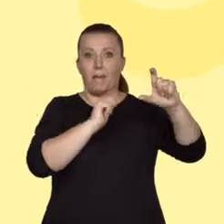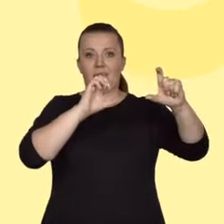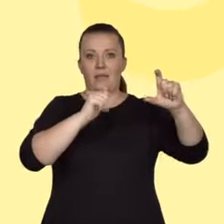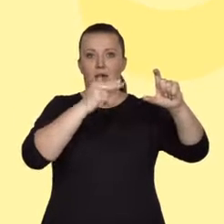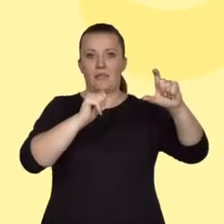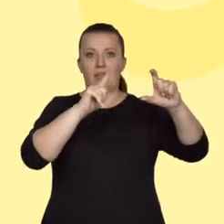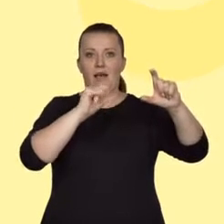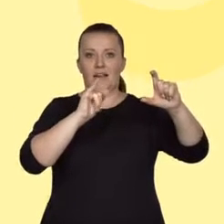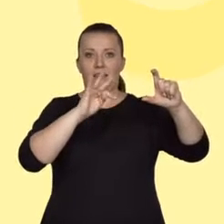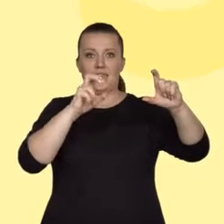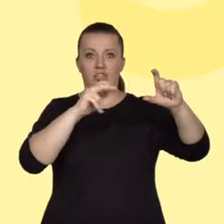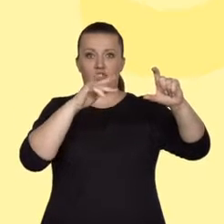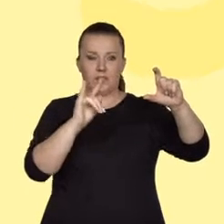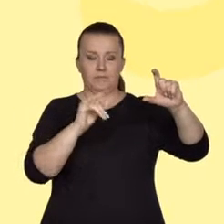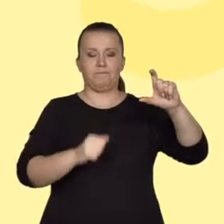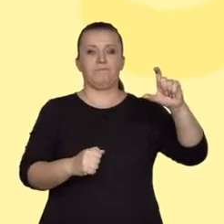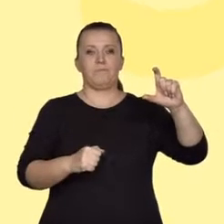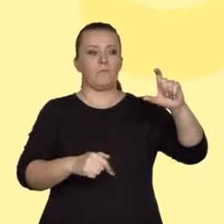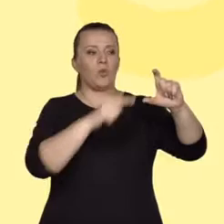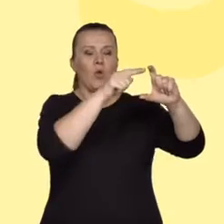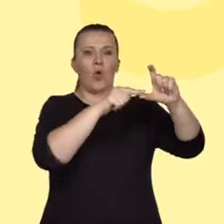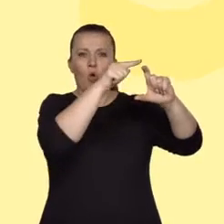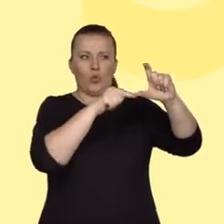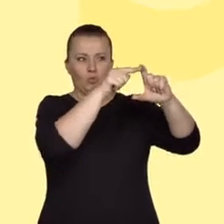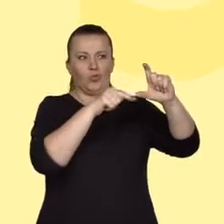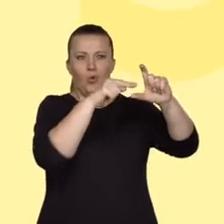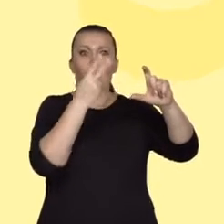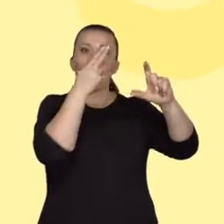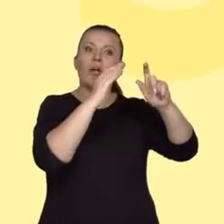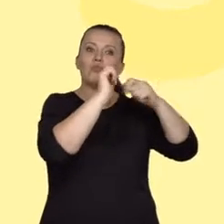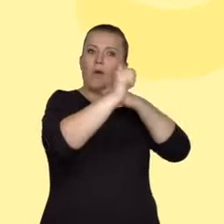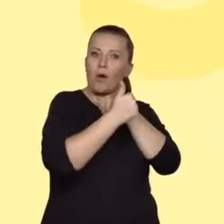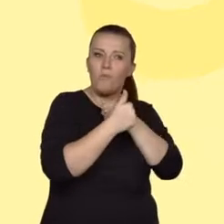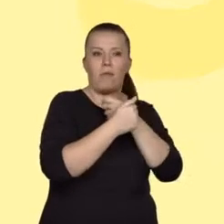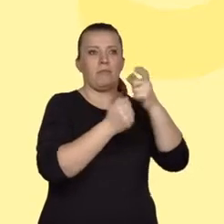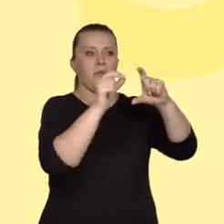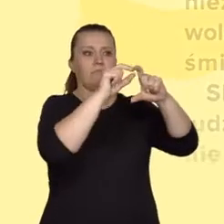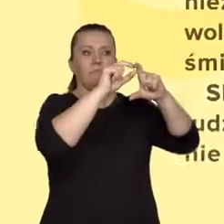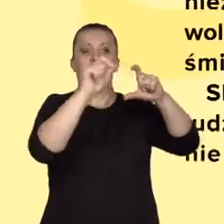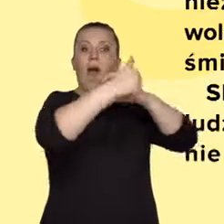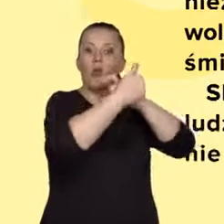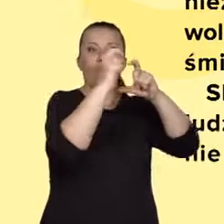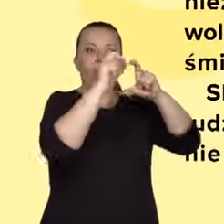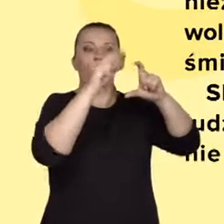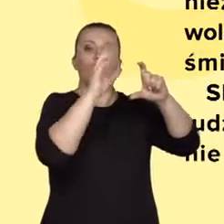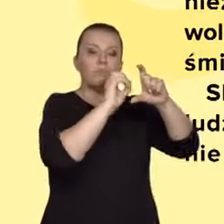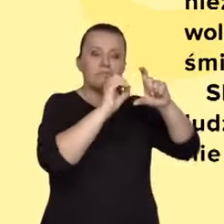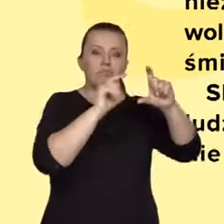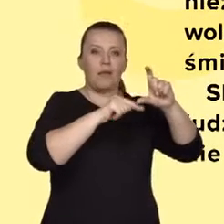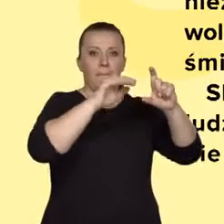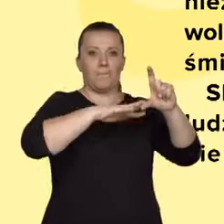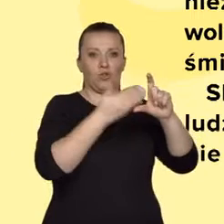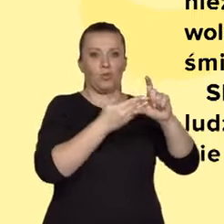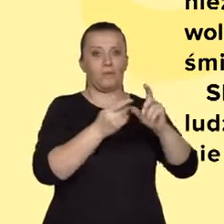Taka budowa odpowiada też właściwej kompozycji wywodu argumentacyjnego. Argument, rozwinięcie, przykład. Na planszy mamy przykład